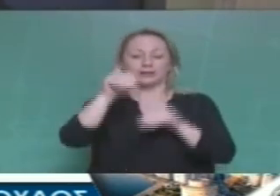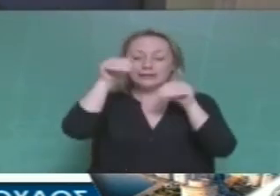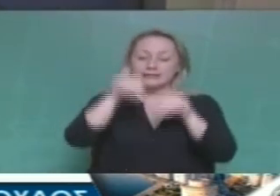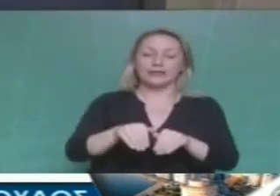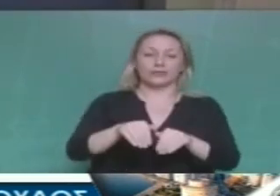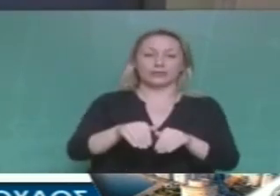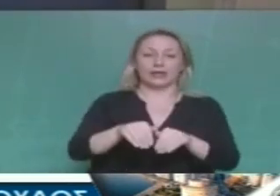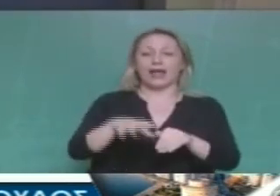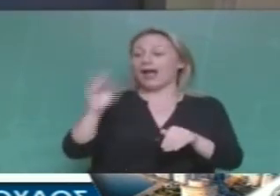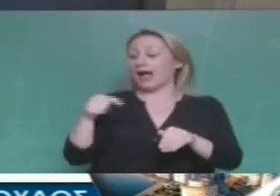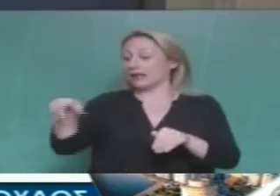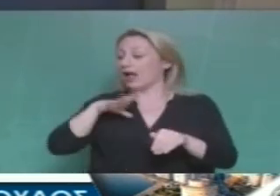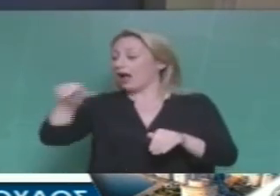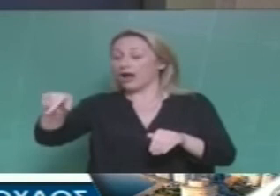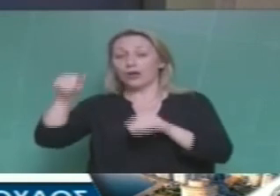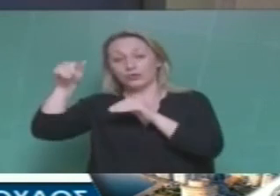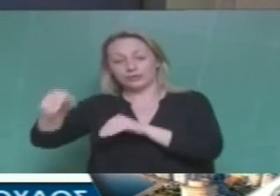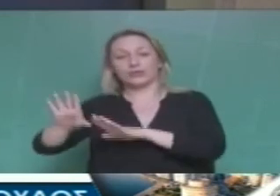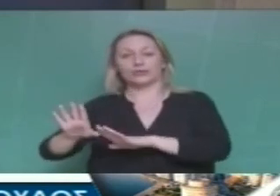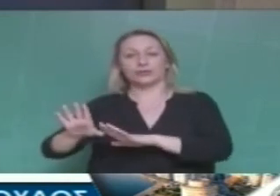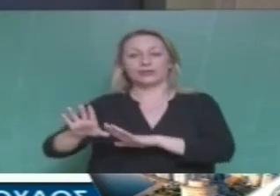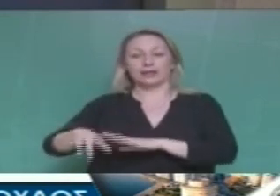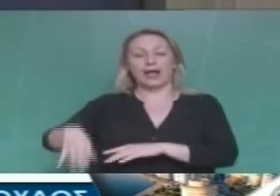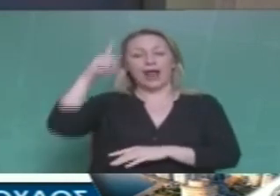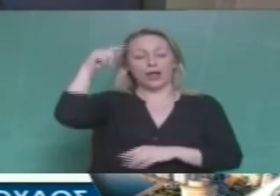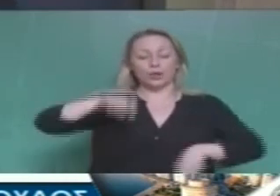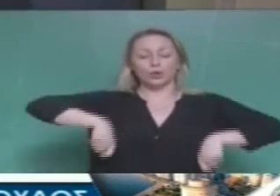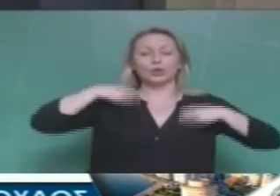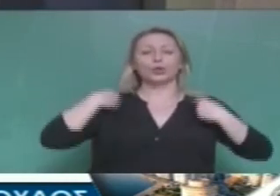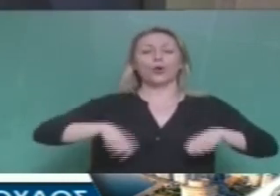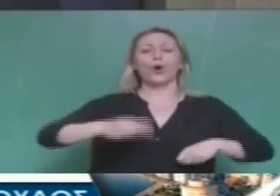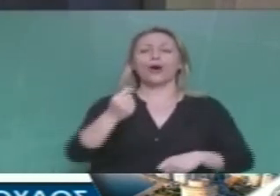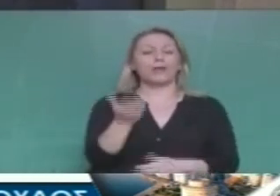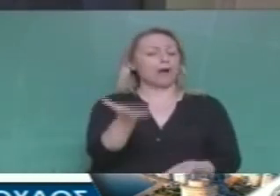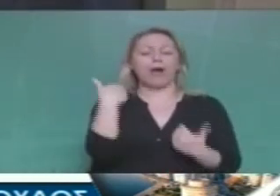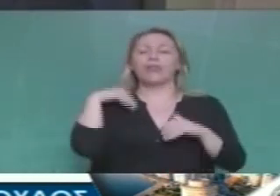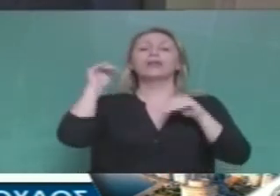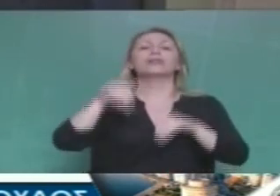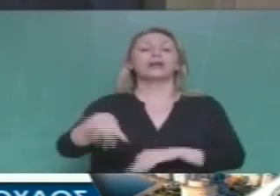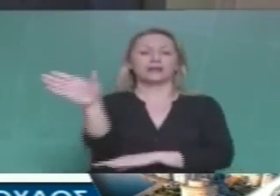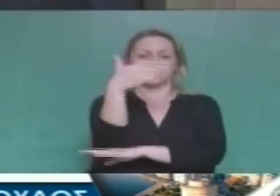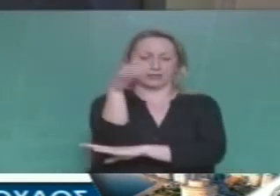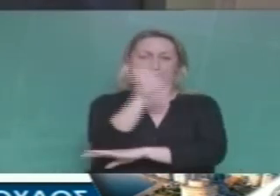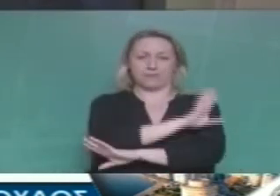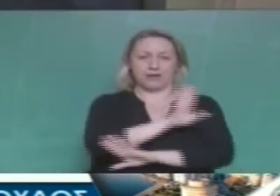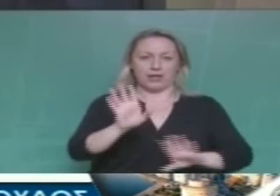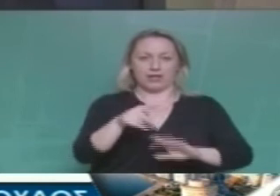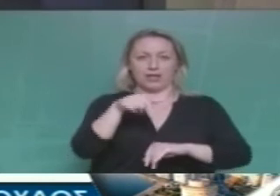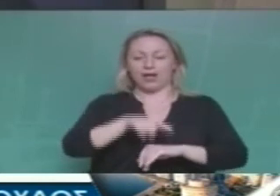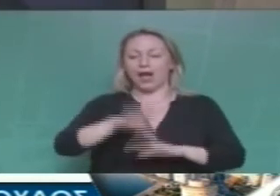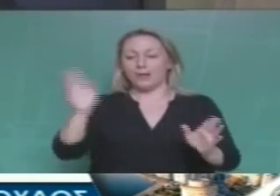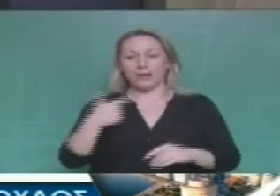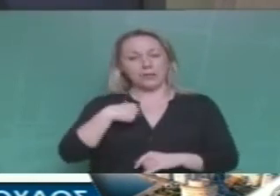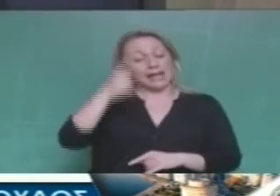πατρίδες των άλλων το κεφάλαιο δεν έχει πατρίδα γι' αυτό και δεν σέβεται την πατρίδα κανενός ούτε την υποτιθέμενη δική του